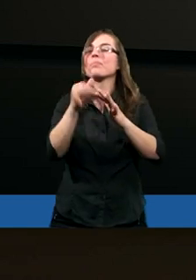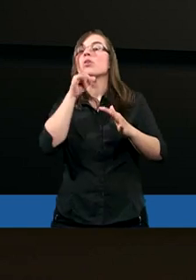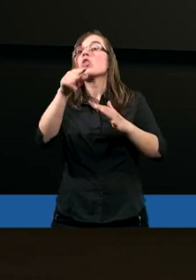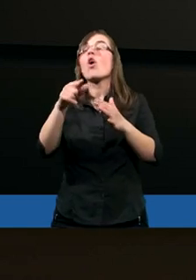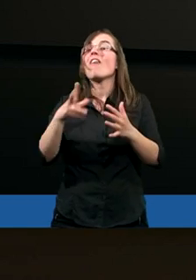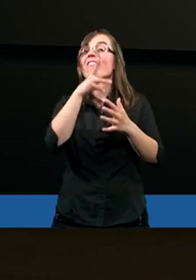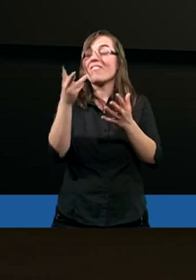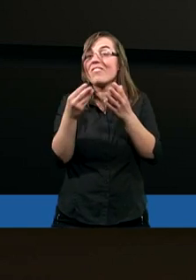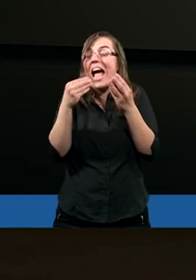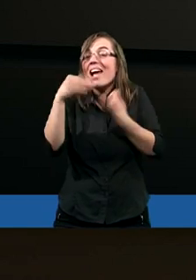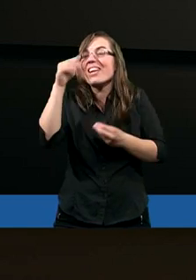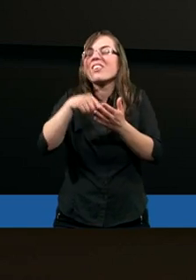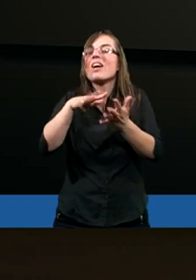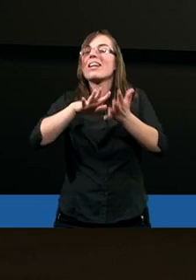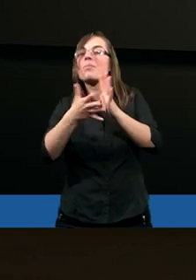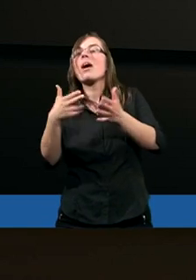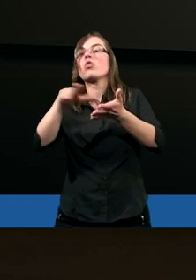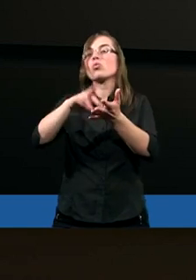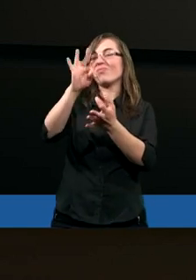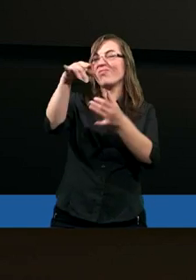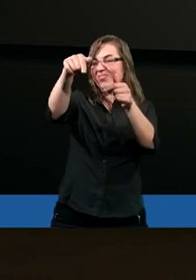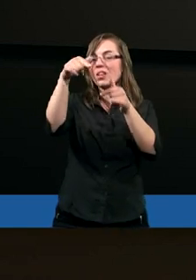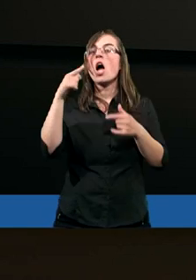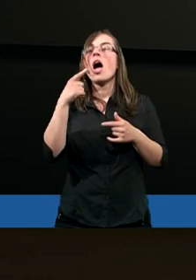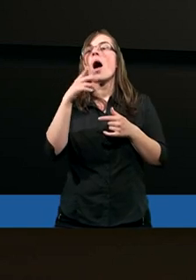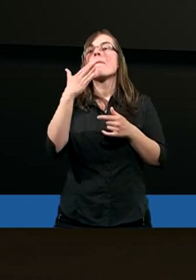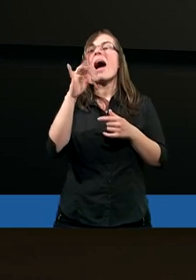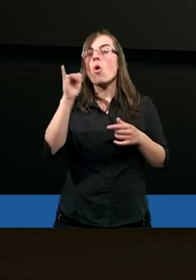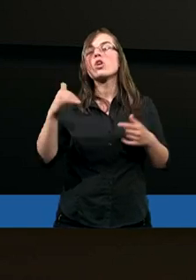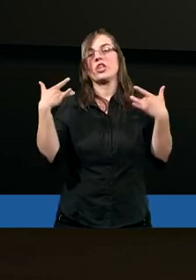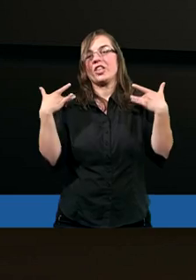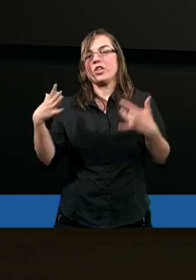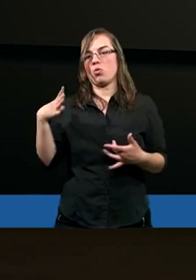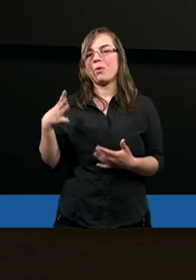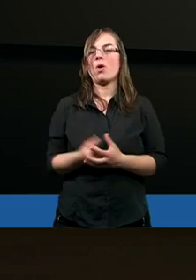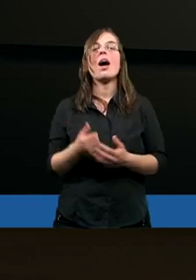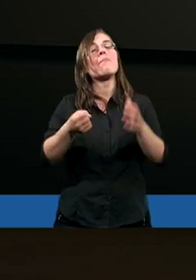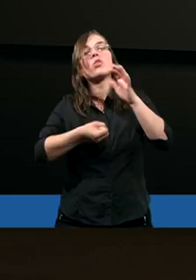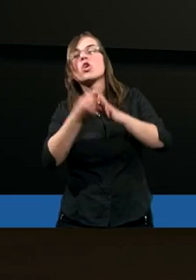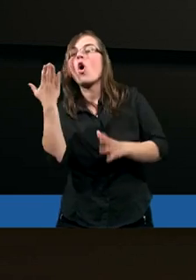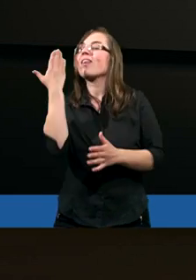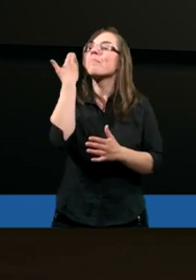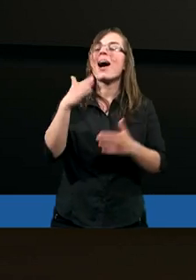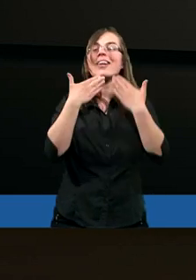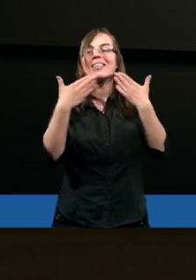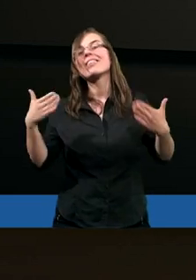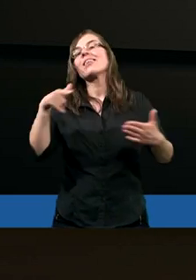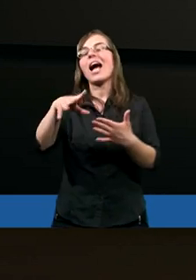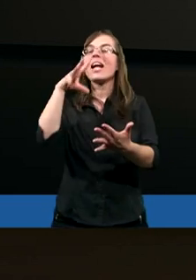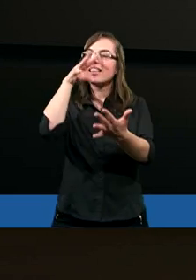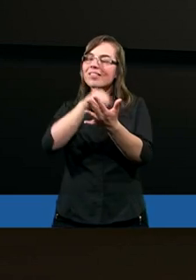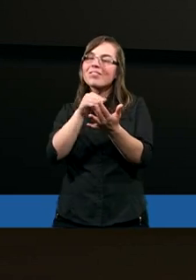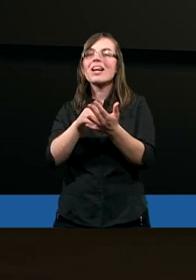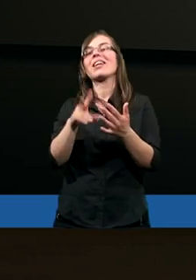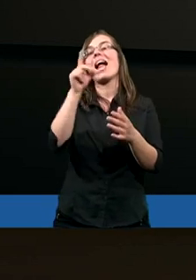największa zmiana, która przynajmniej wydarzyła się w moim życiu. Drodzy, bardzo dziękuję za tą dyskusję